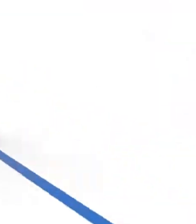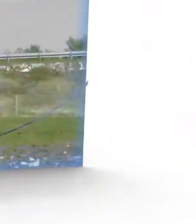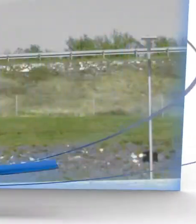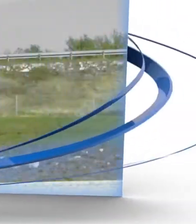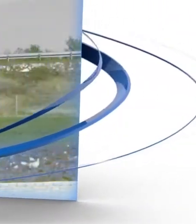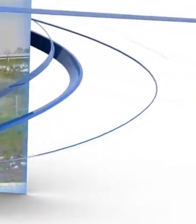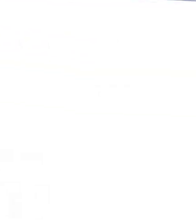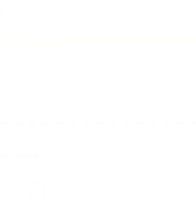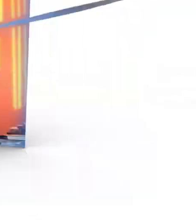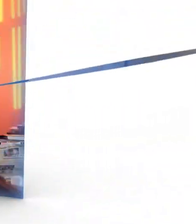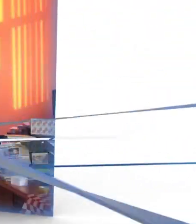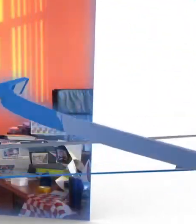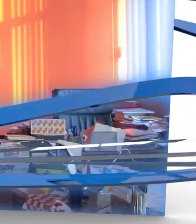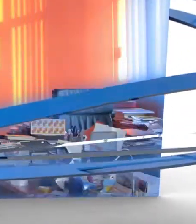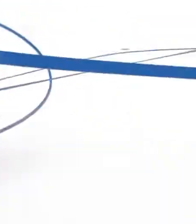Muzika